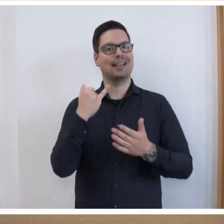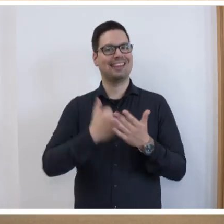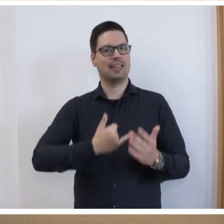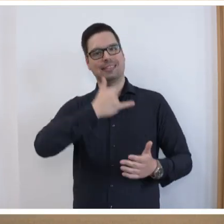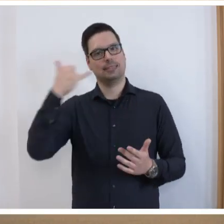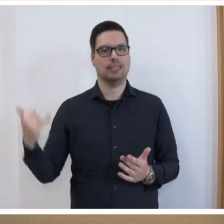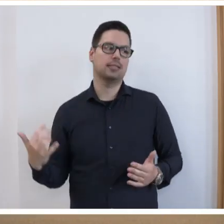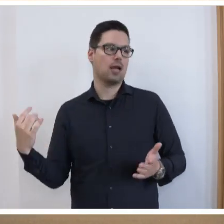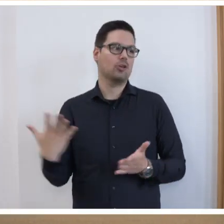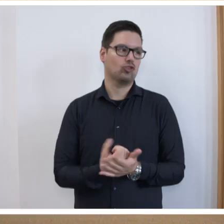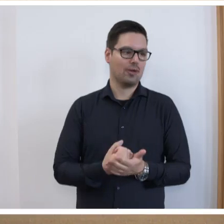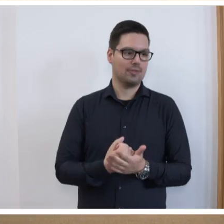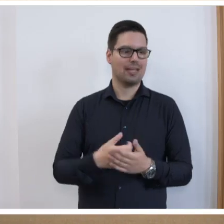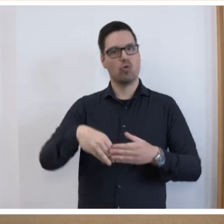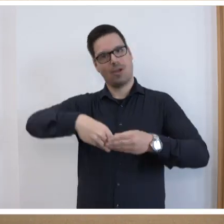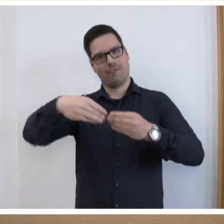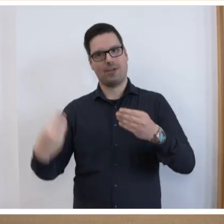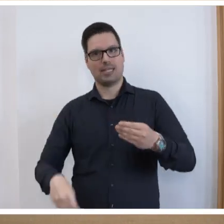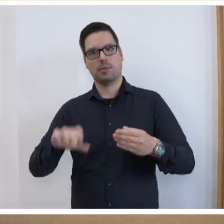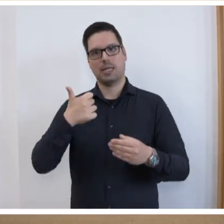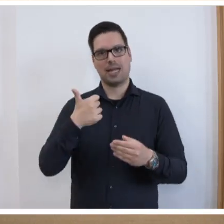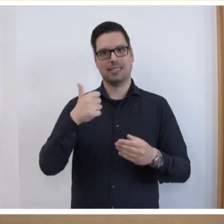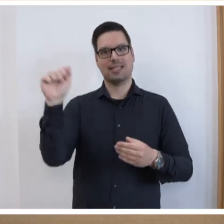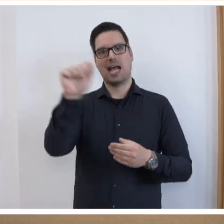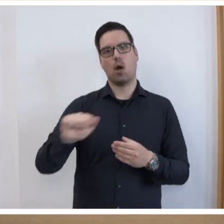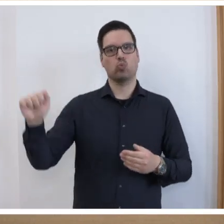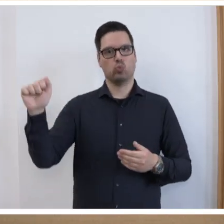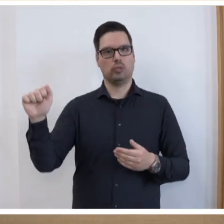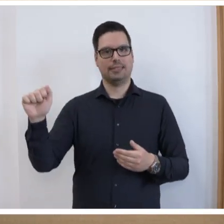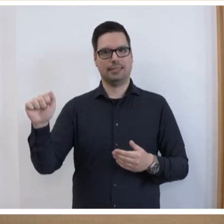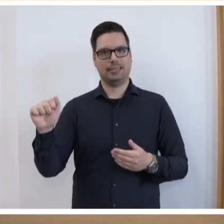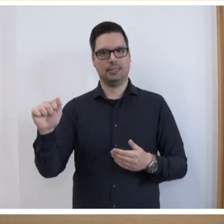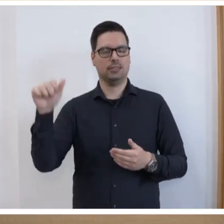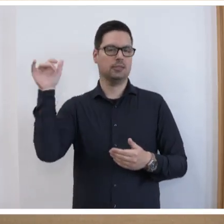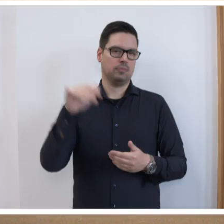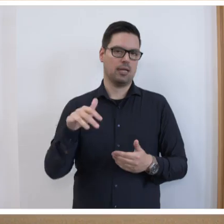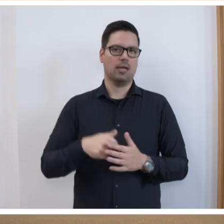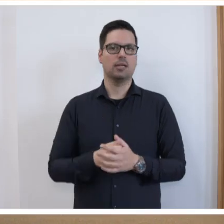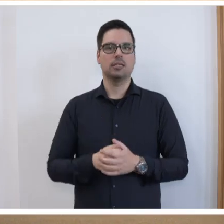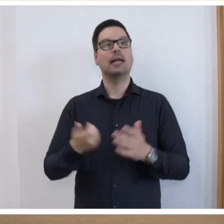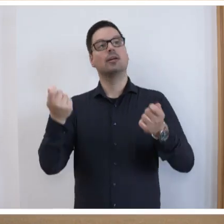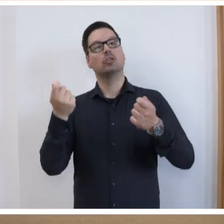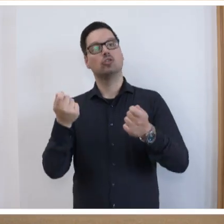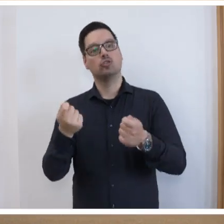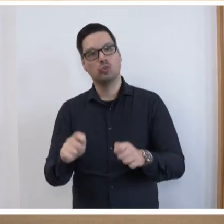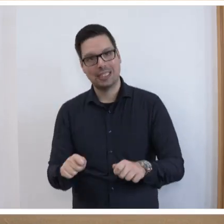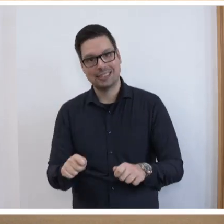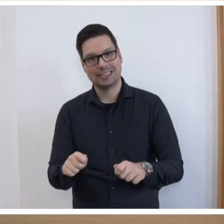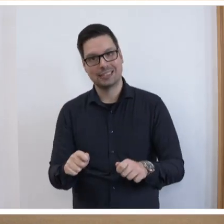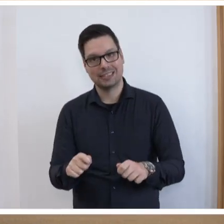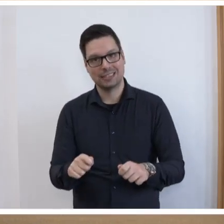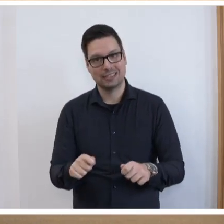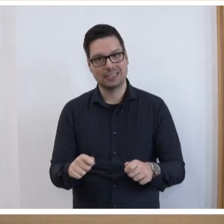Jahr gelungen ist, auch Verträge ab dem 1. August zur Verfügung zu stellen. Damit schließen wir endgültig und